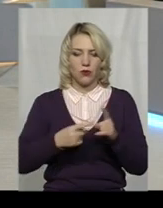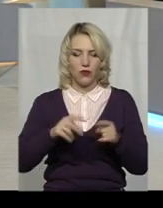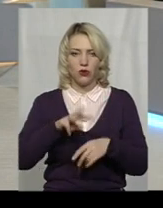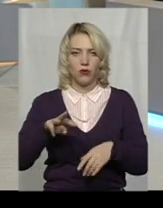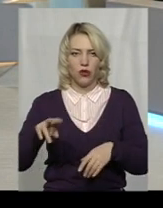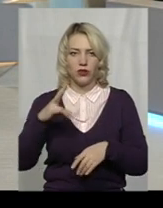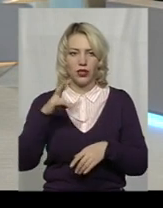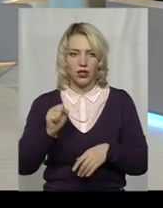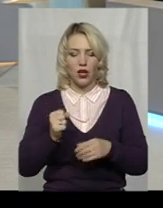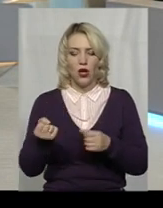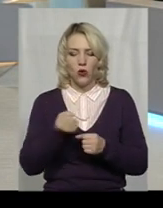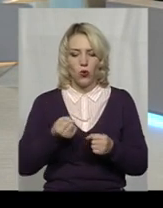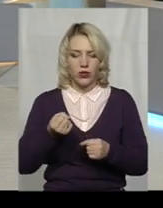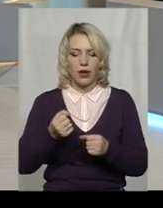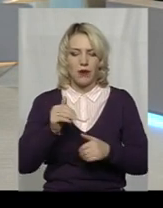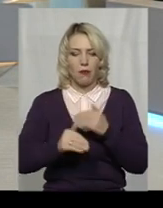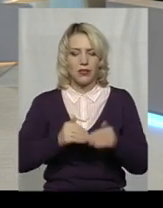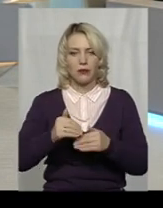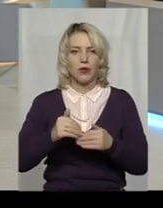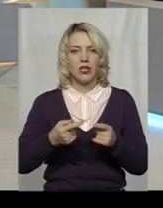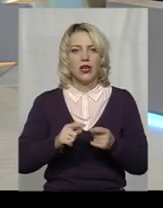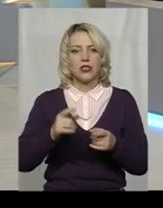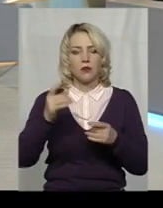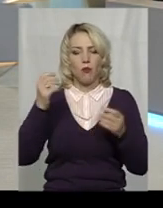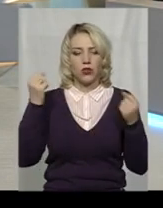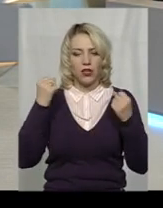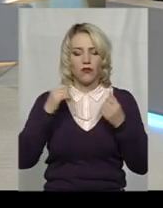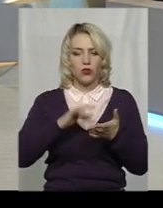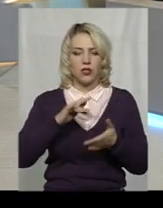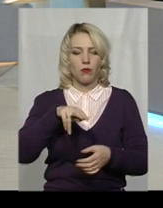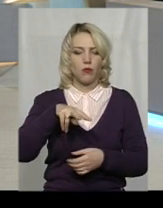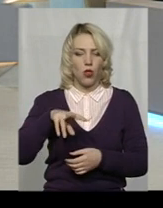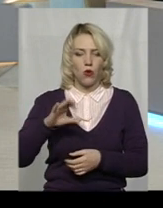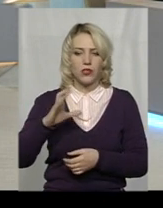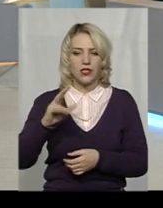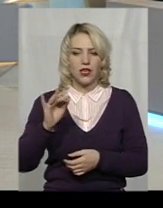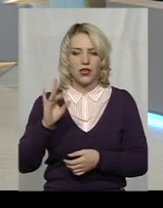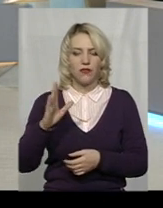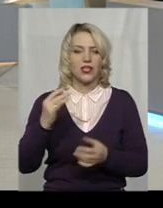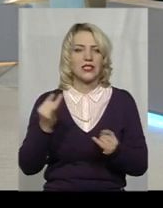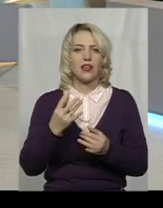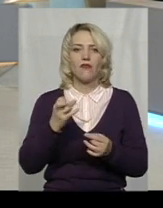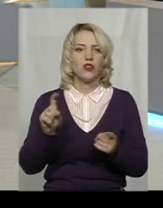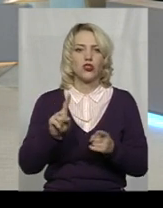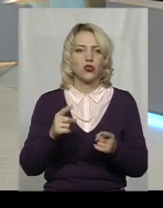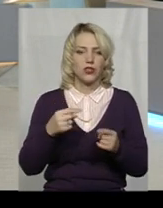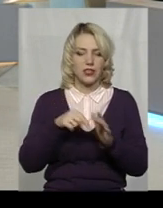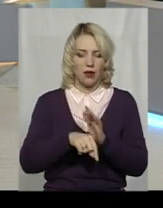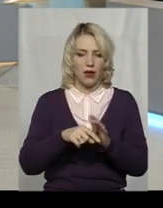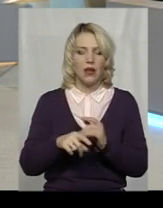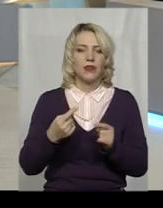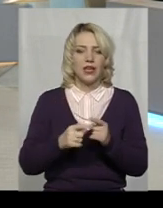на отримання басейну спортивно-культурного центру Плоскирів. Цікаво на що саме? Сума така солідна. На функціонування